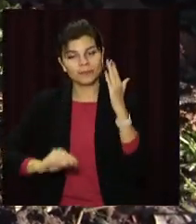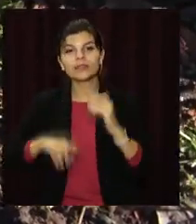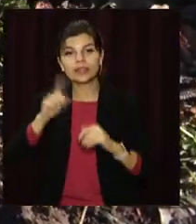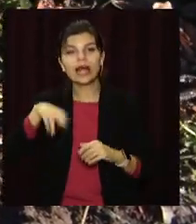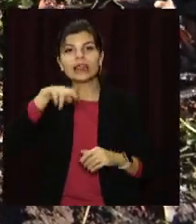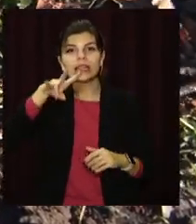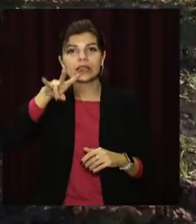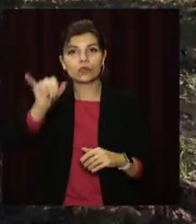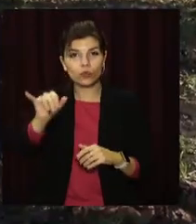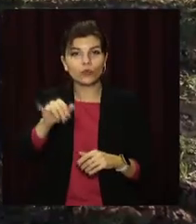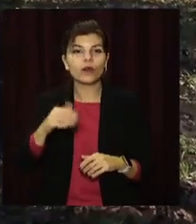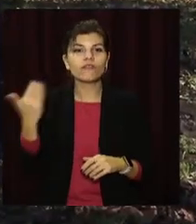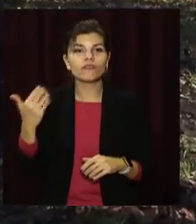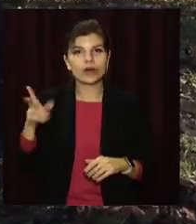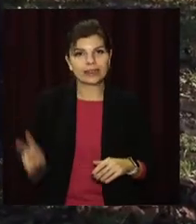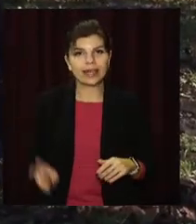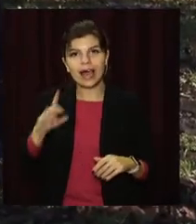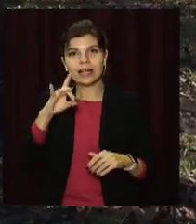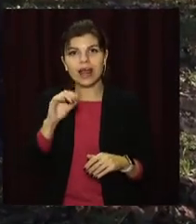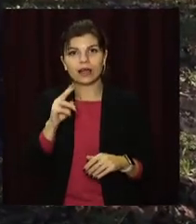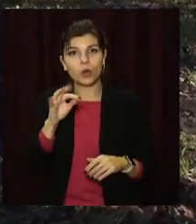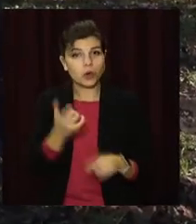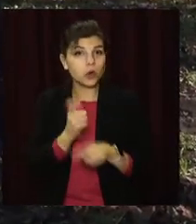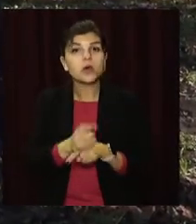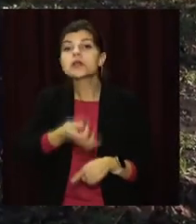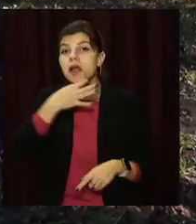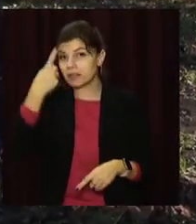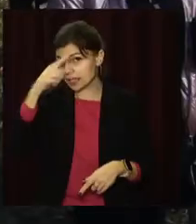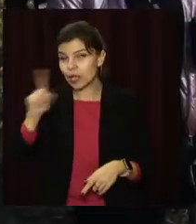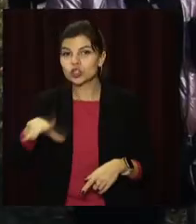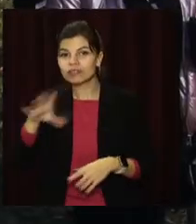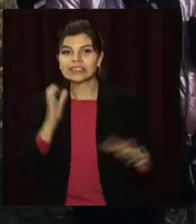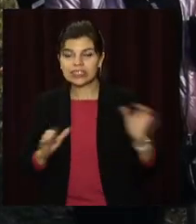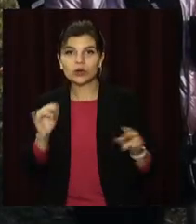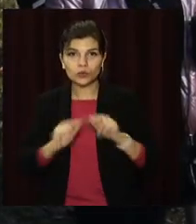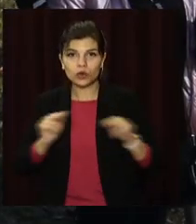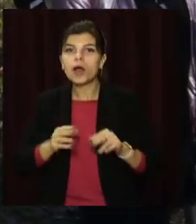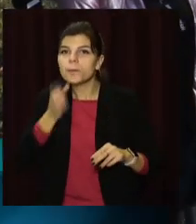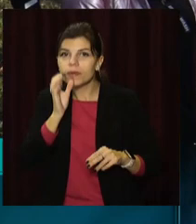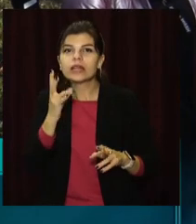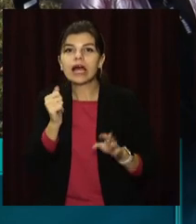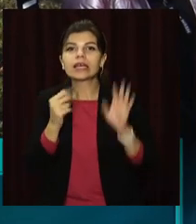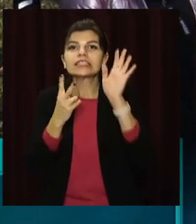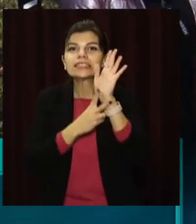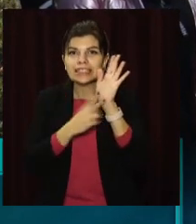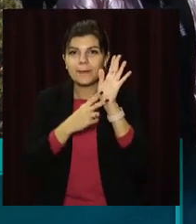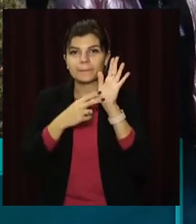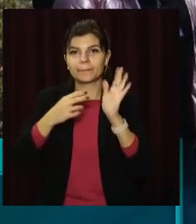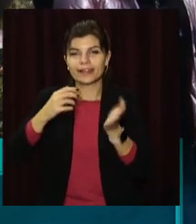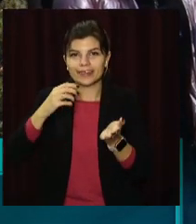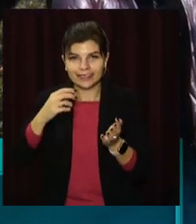сподобалась ця ініціатива, що студенти та викладачі випили кави аж на сім саджанців. Воно посаджено, моє ім'я дерево